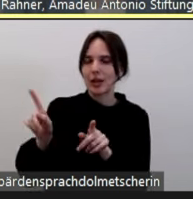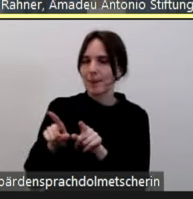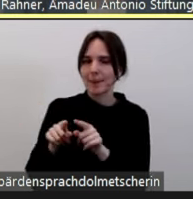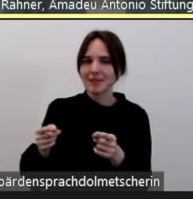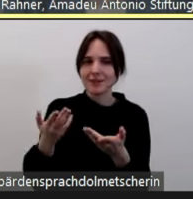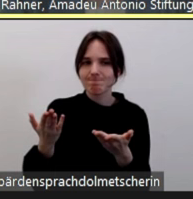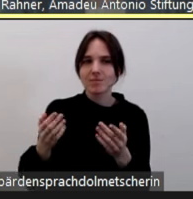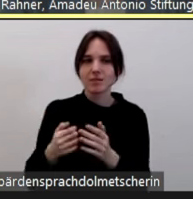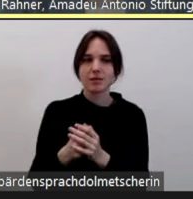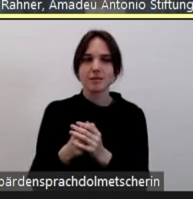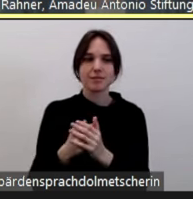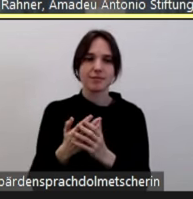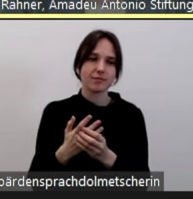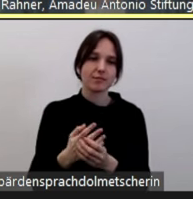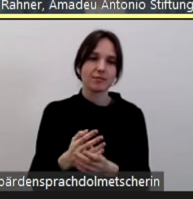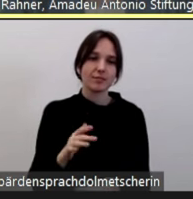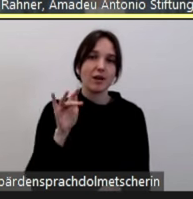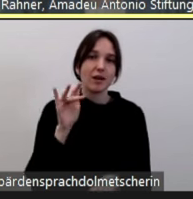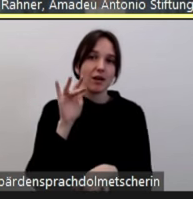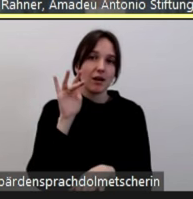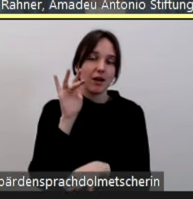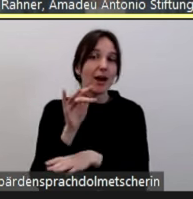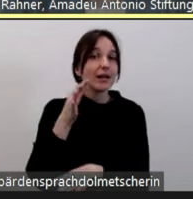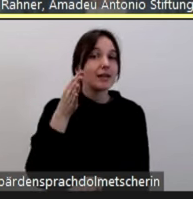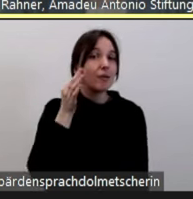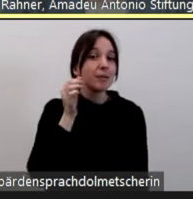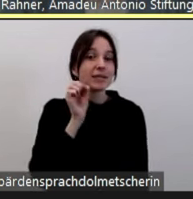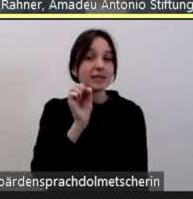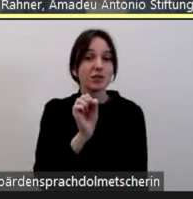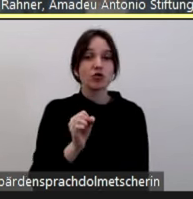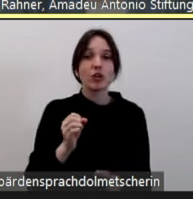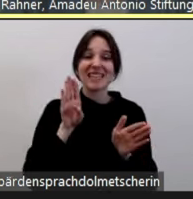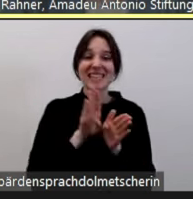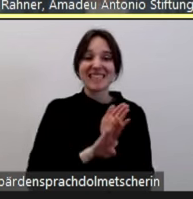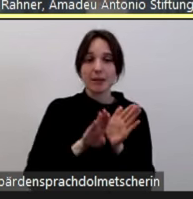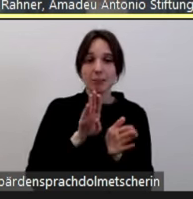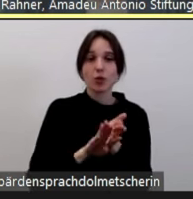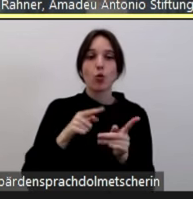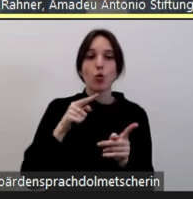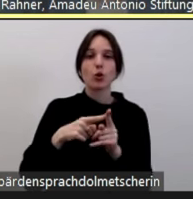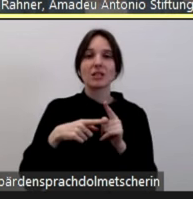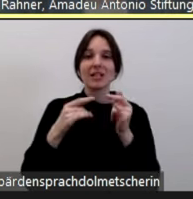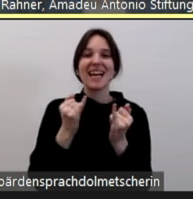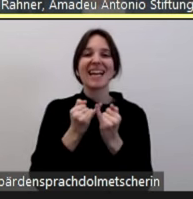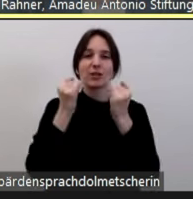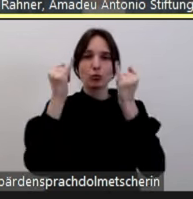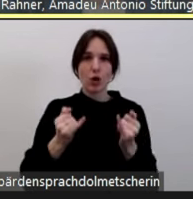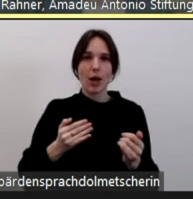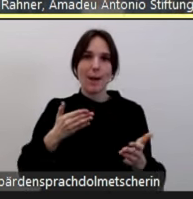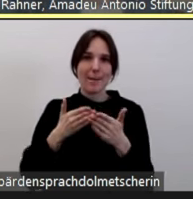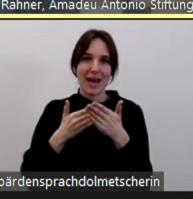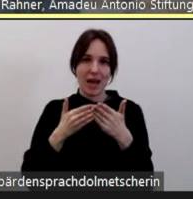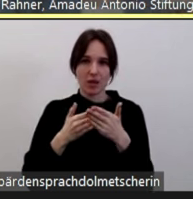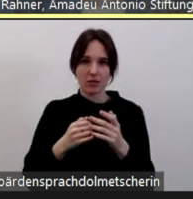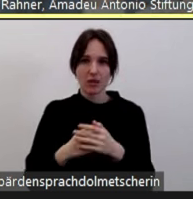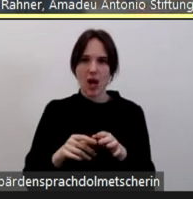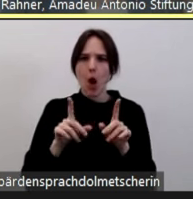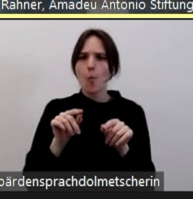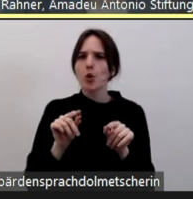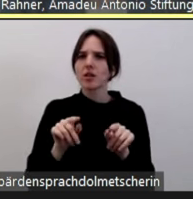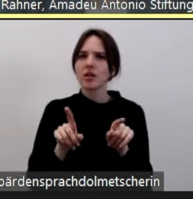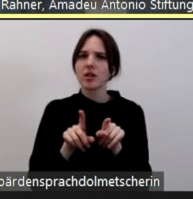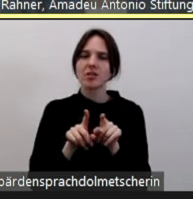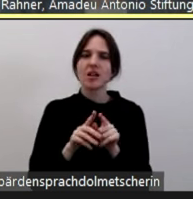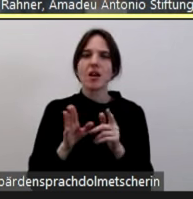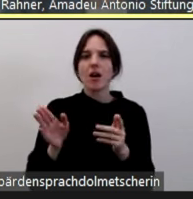antifeministische Diskriminierung und institutionelle Barrieren. Und damit meinen wir nicht sowas wie die gläserne Decke, sexistische